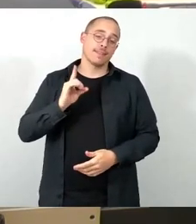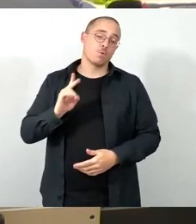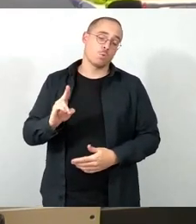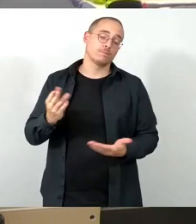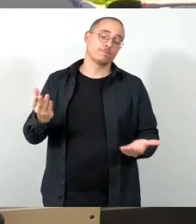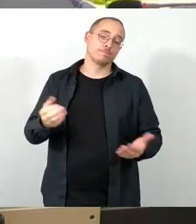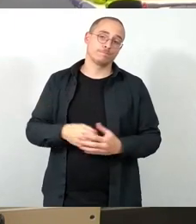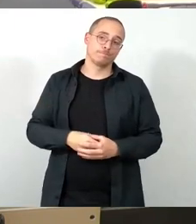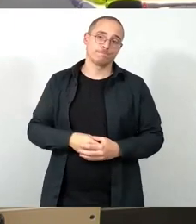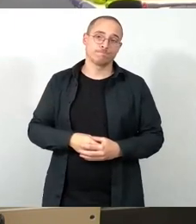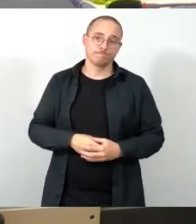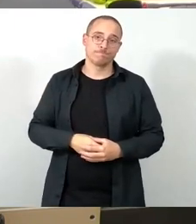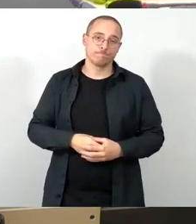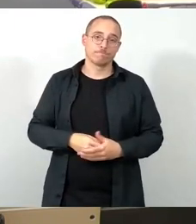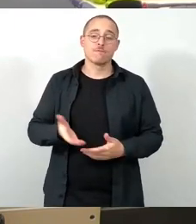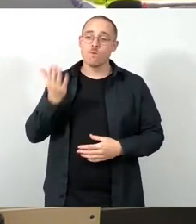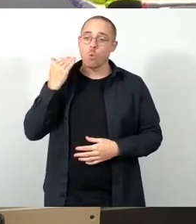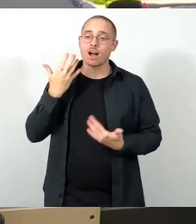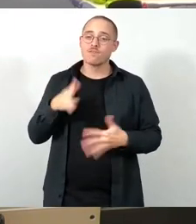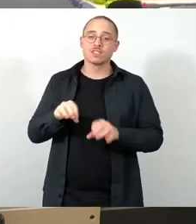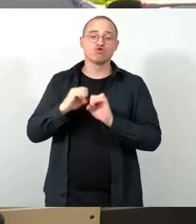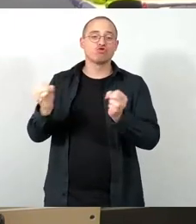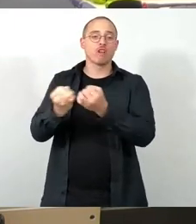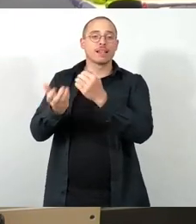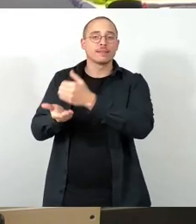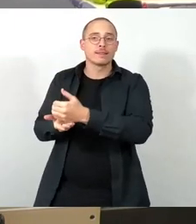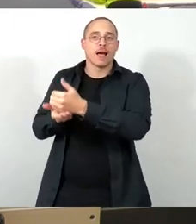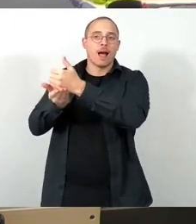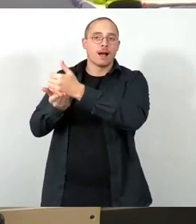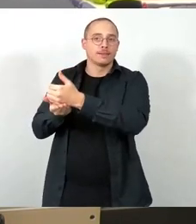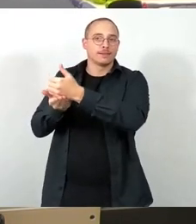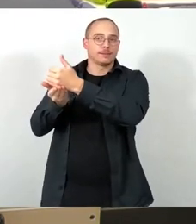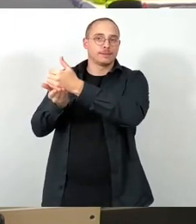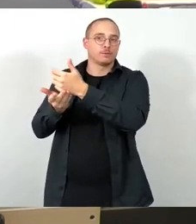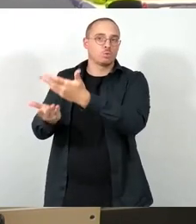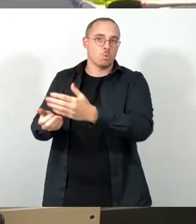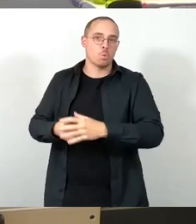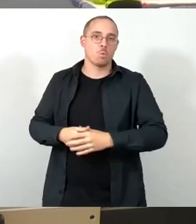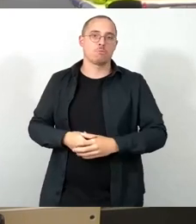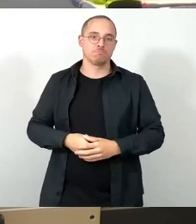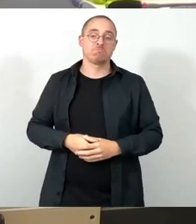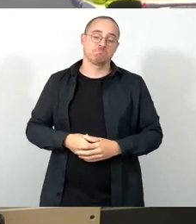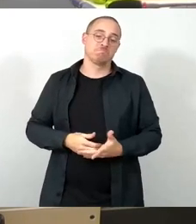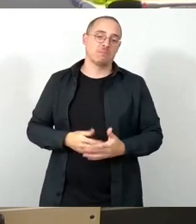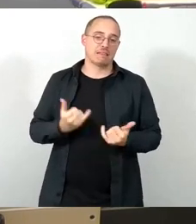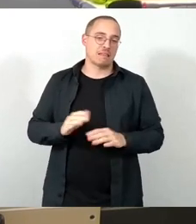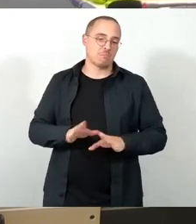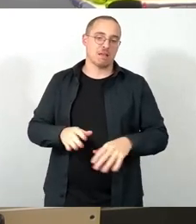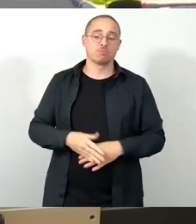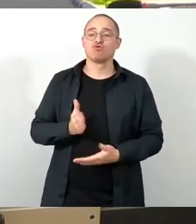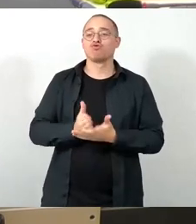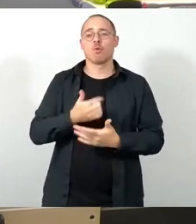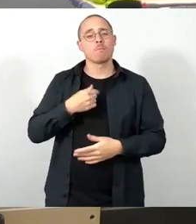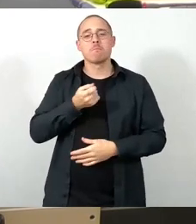ehemals staatstragende Partei. Ich habe da schon öfters dazu Stellung genommen hier. Ja, Herr Dr. Brauns, ich hoffe,